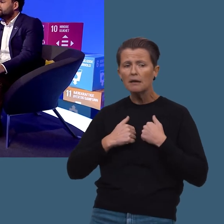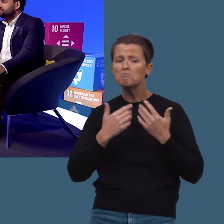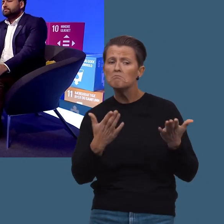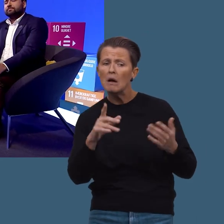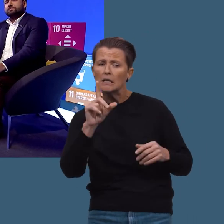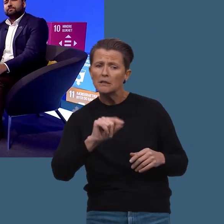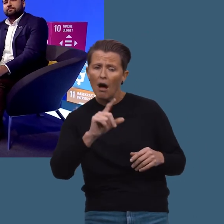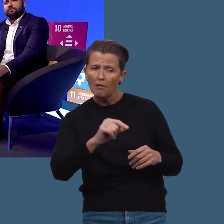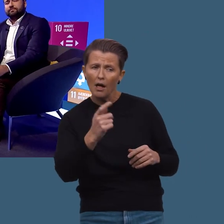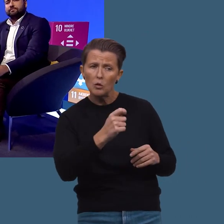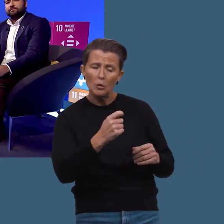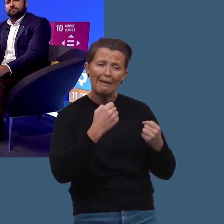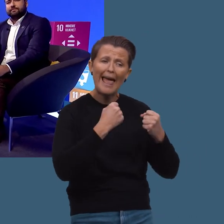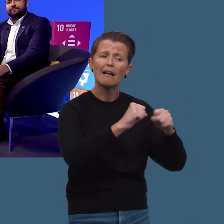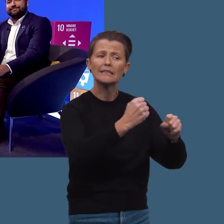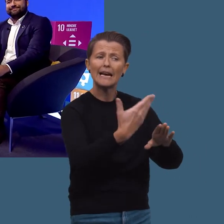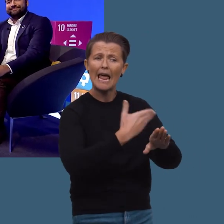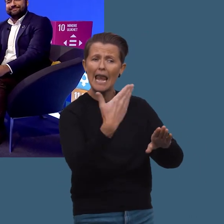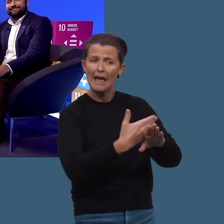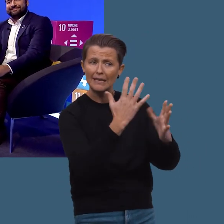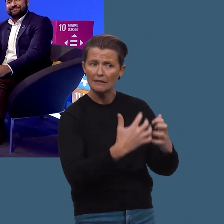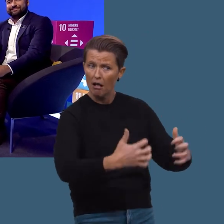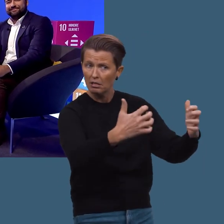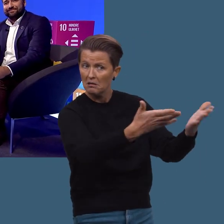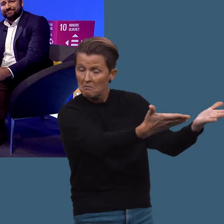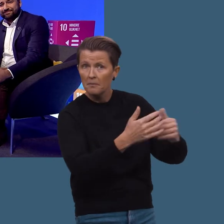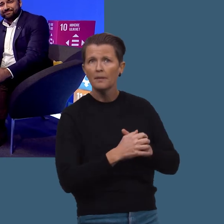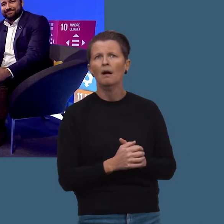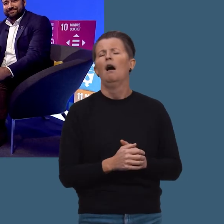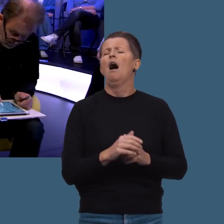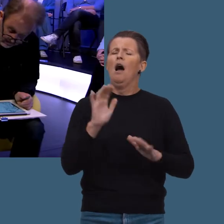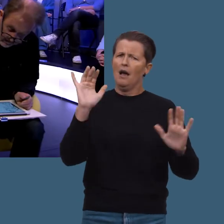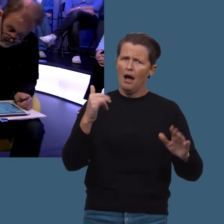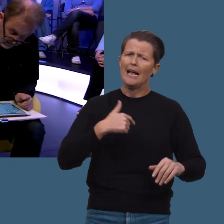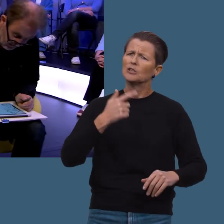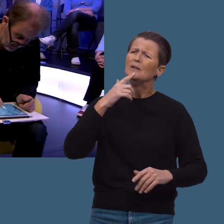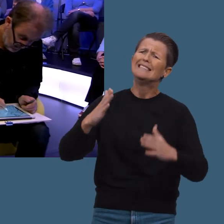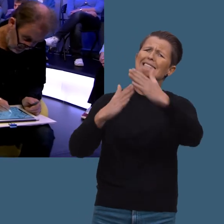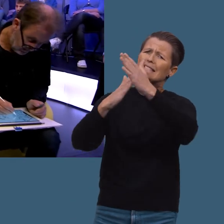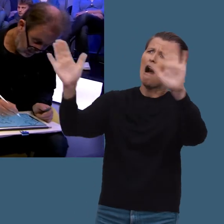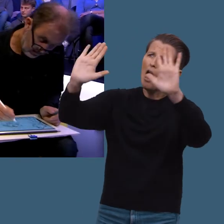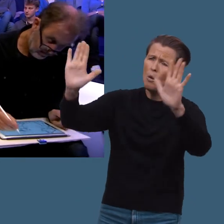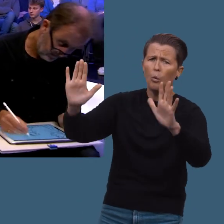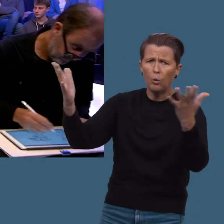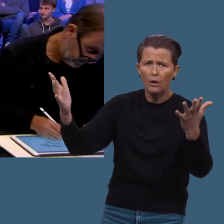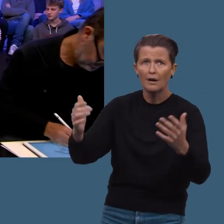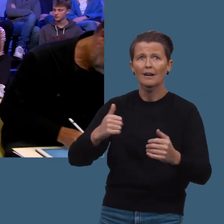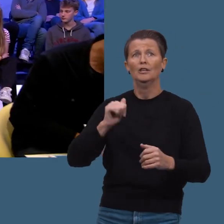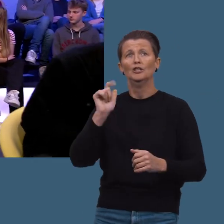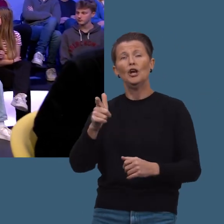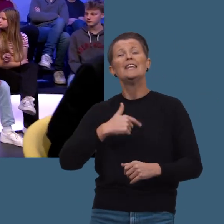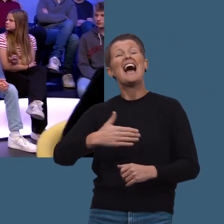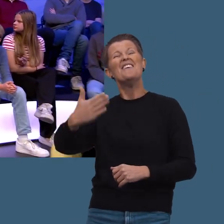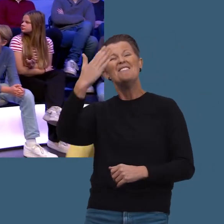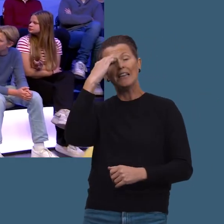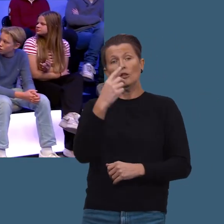meg, så lurer jeg på om det er noen engasjerte elever i salen i Skjøna. Jeg tror jeg skulle til å si hallo, fordi jeg